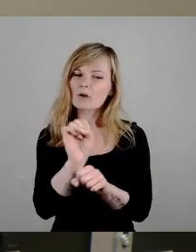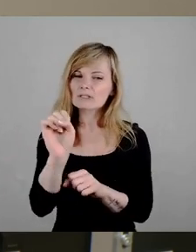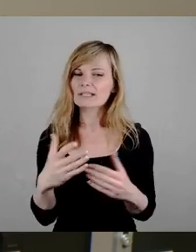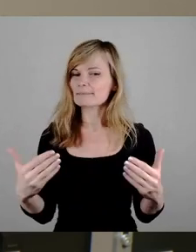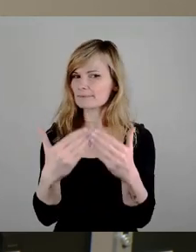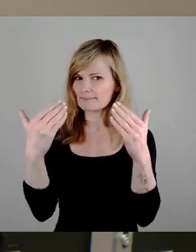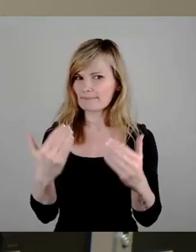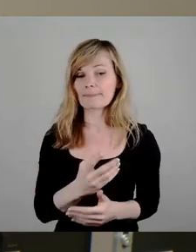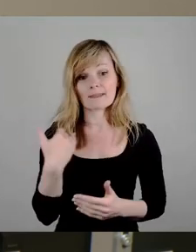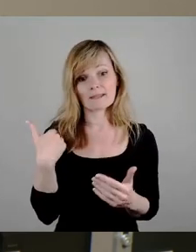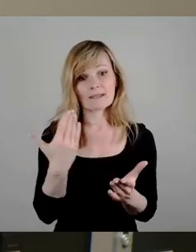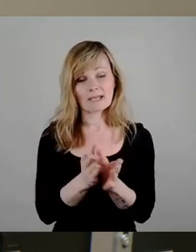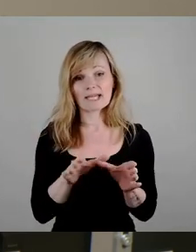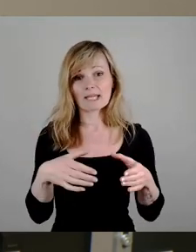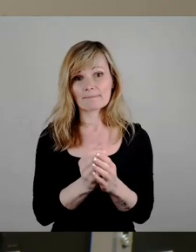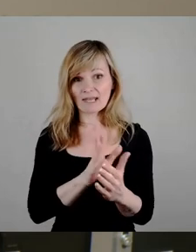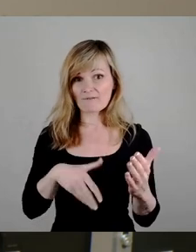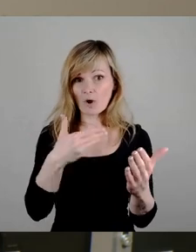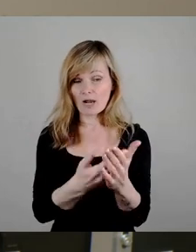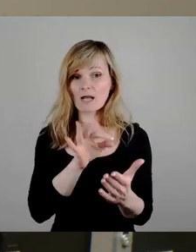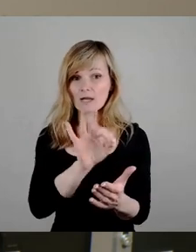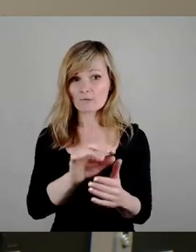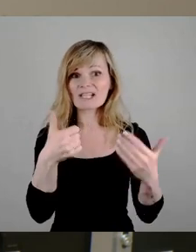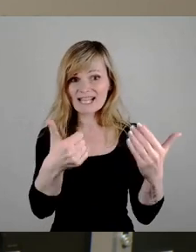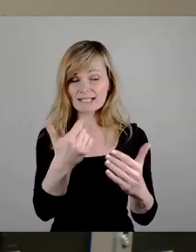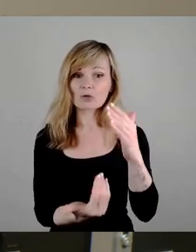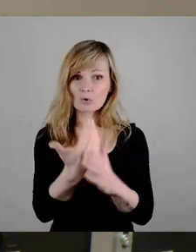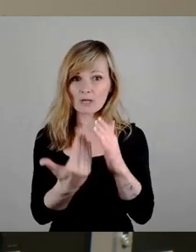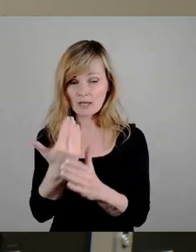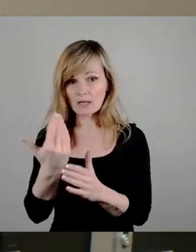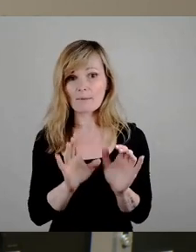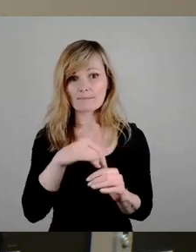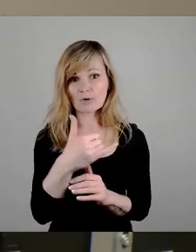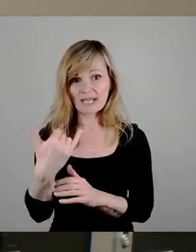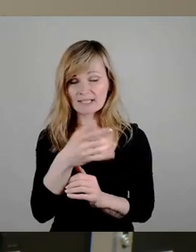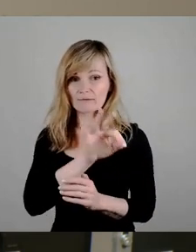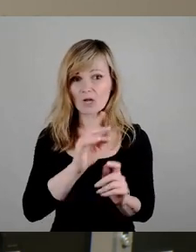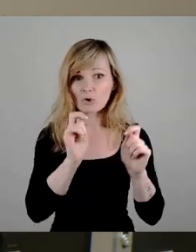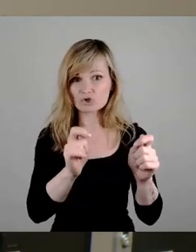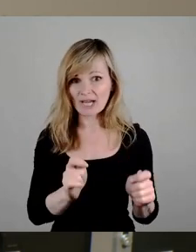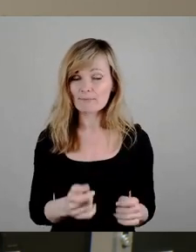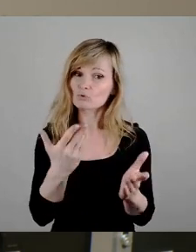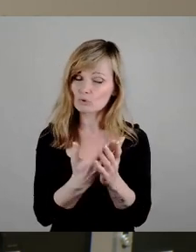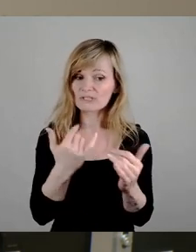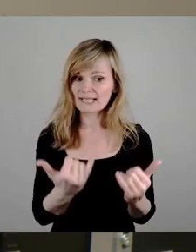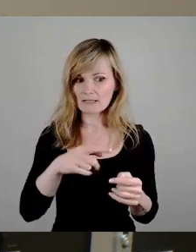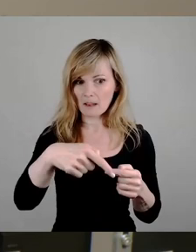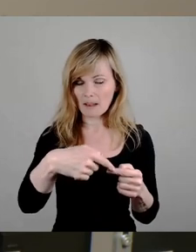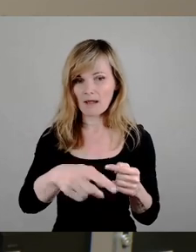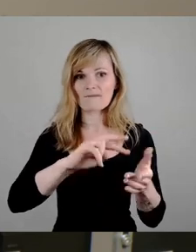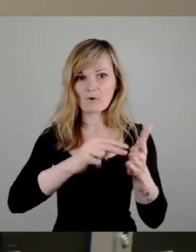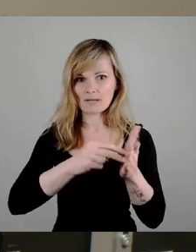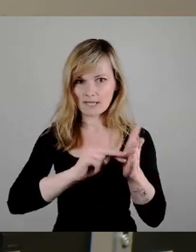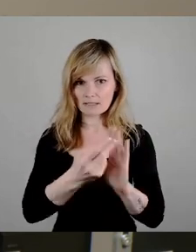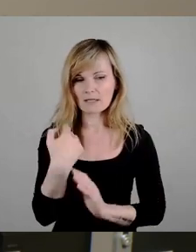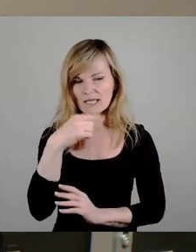den Gremien, wo wieder sechs neue Projekte für die Ausschreibung vorbereitet werden, worüber wir uns auch sehr freuen, wo wir, denke ich, auch dann eine große und breite Mehrheit für